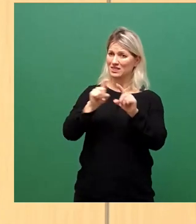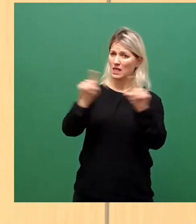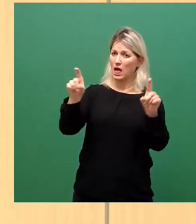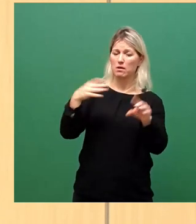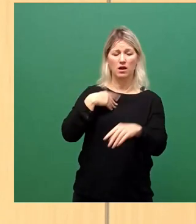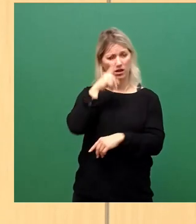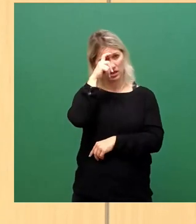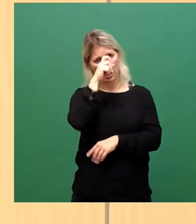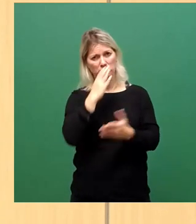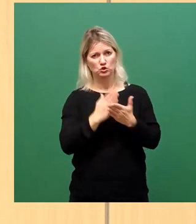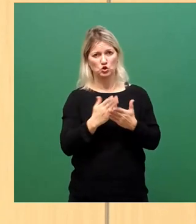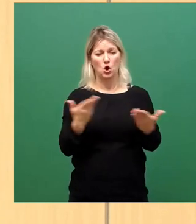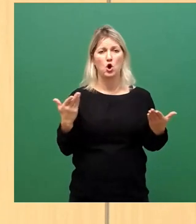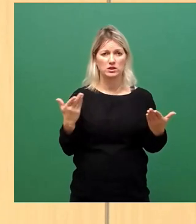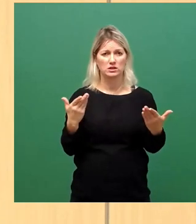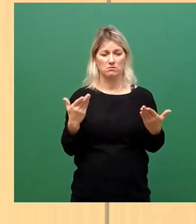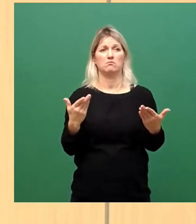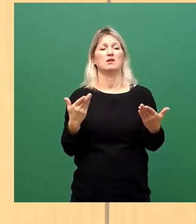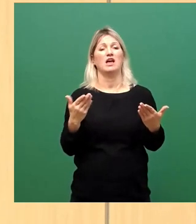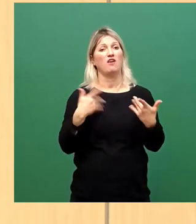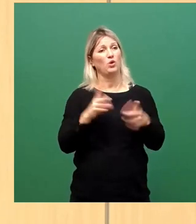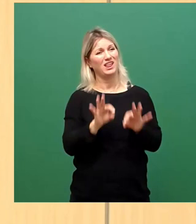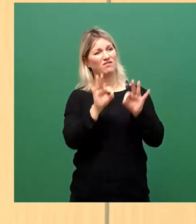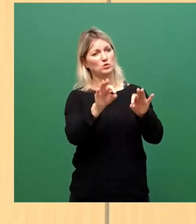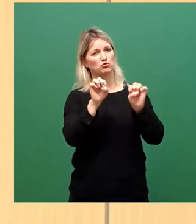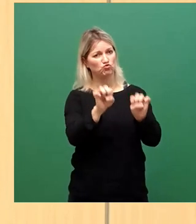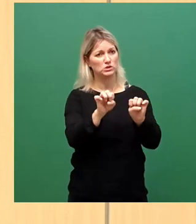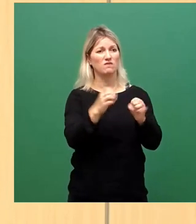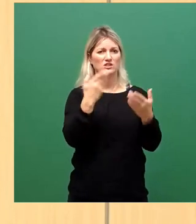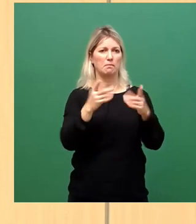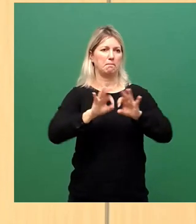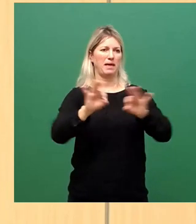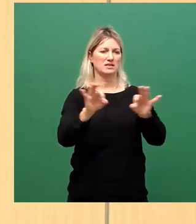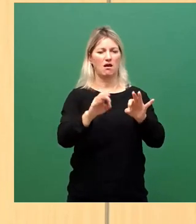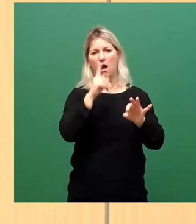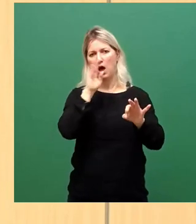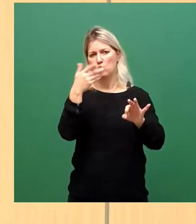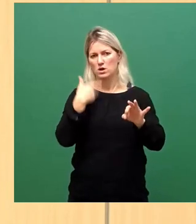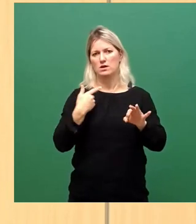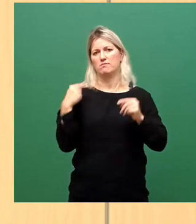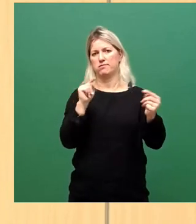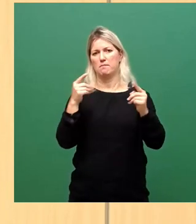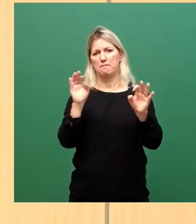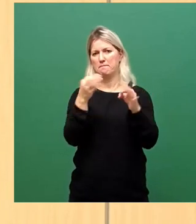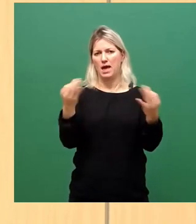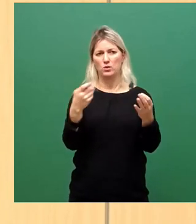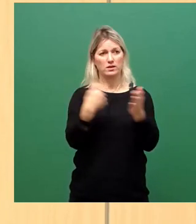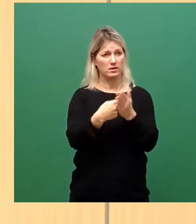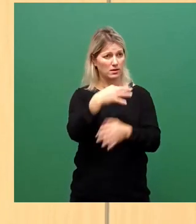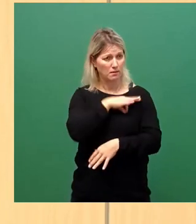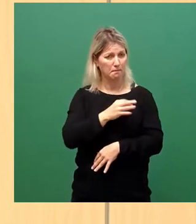Wahrscheinlich wäre es im Sinne des Infektionsschutzes auch besser, die Debatte nicht zu führen. Der Mehrwert wäre größer als das, was heute bei rauskommen wird.